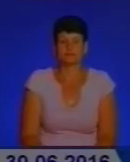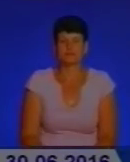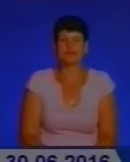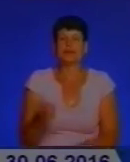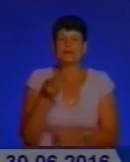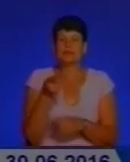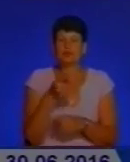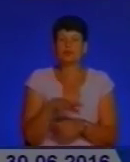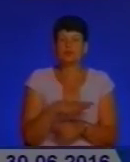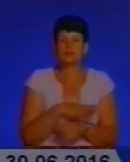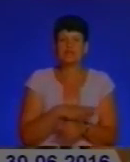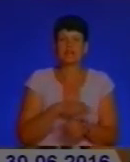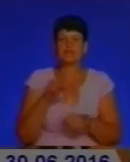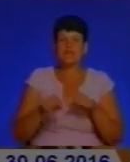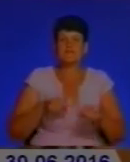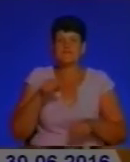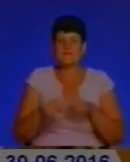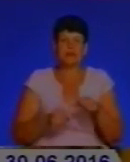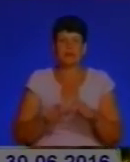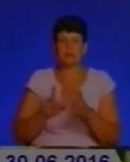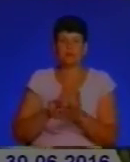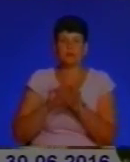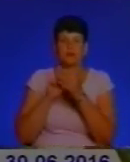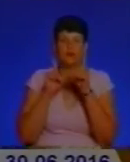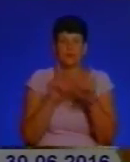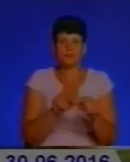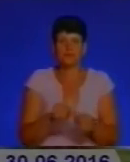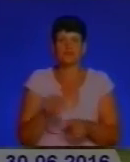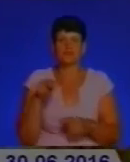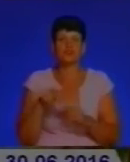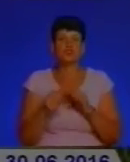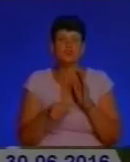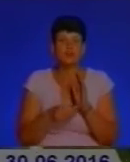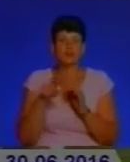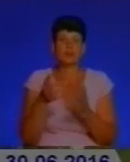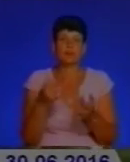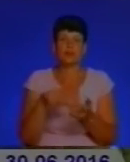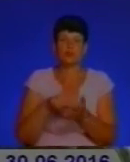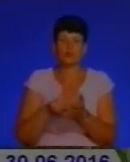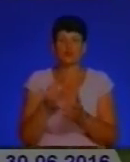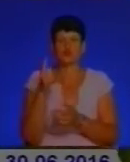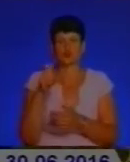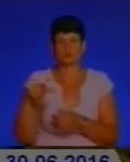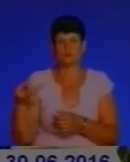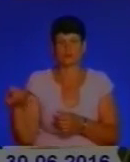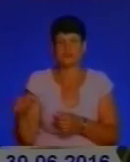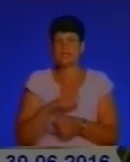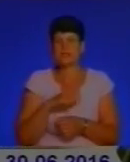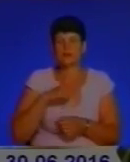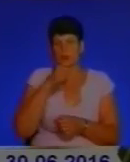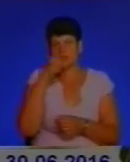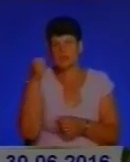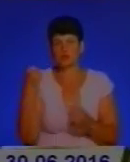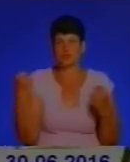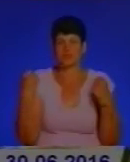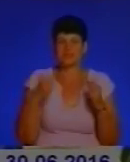Тернопільщині відбулися велоперегони «Петриків Кросс Кантрі-2016». У них взяли участь майже 100 осіб. Найстаршому спортсмену